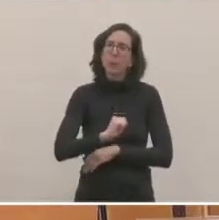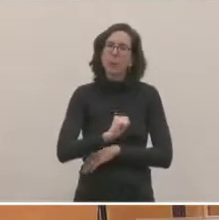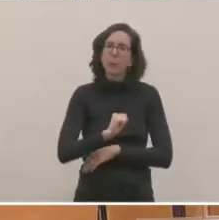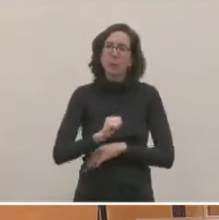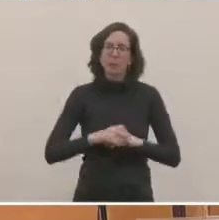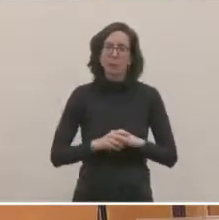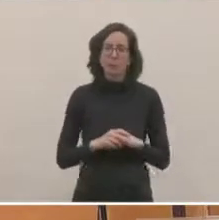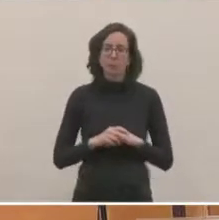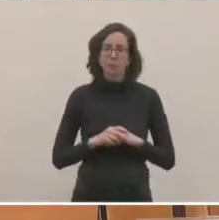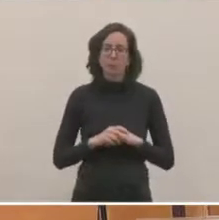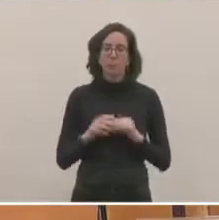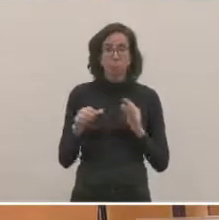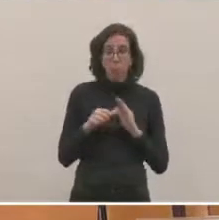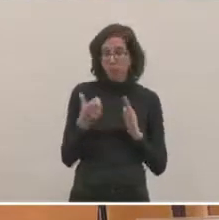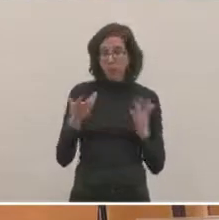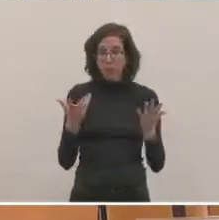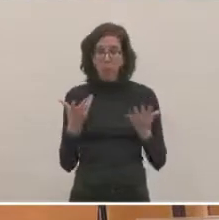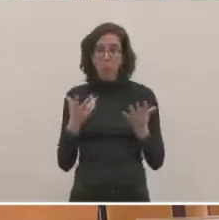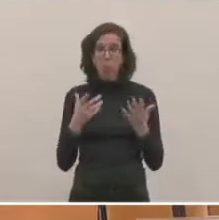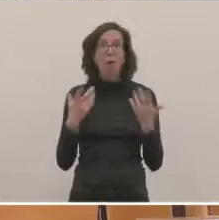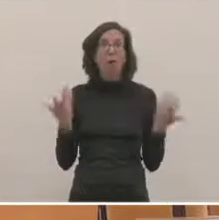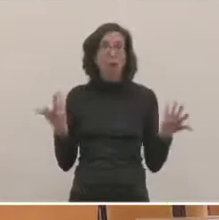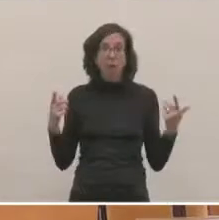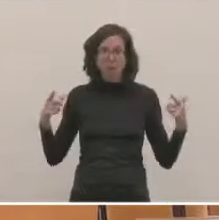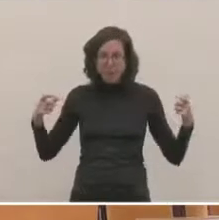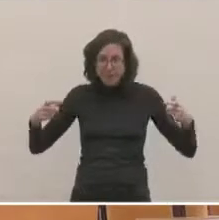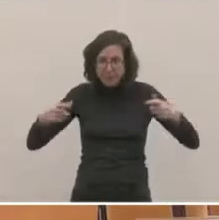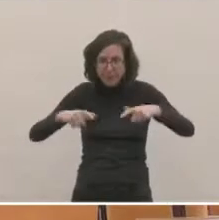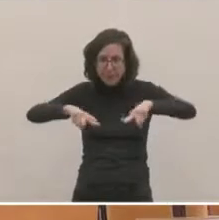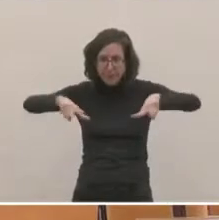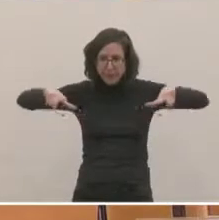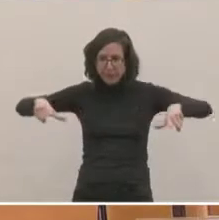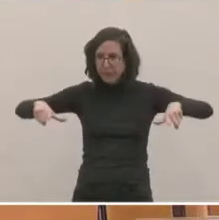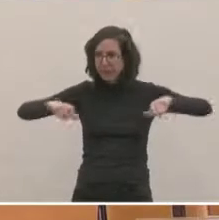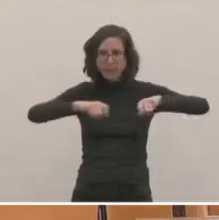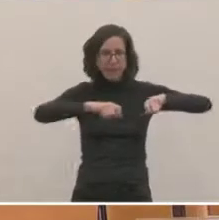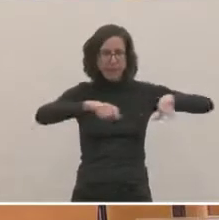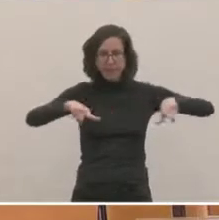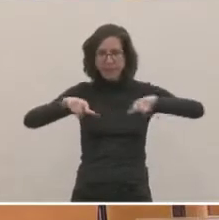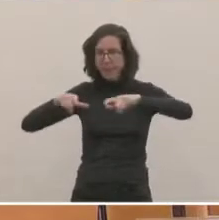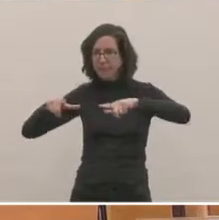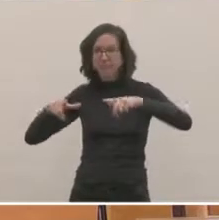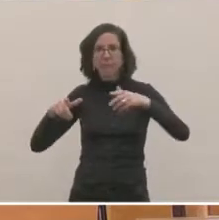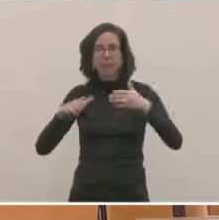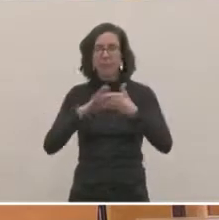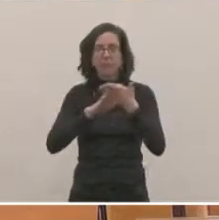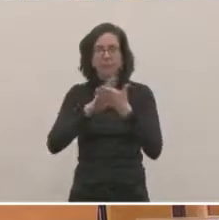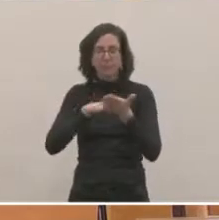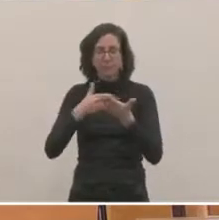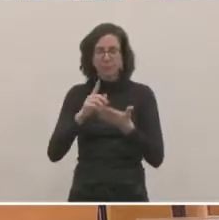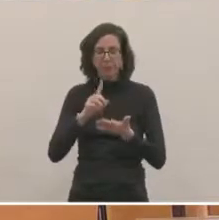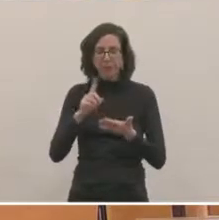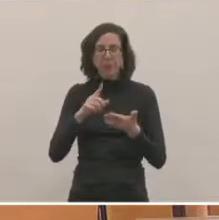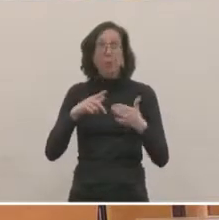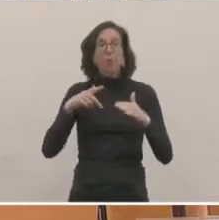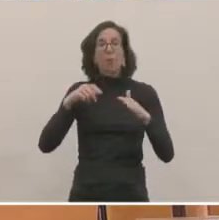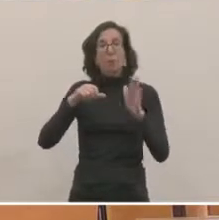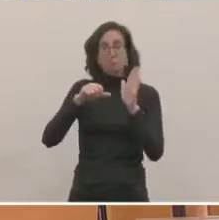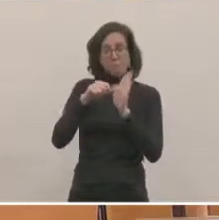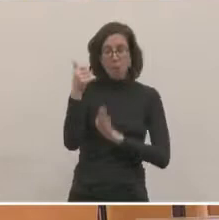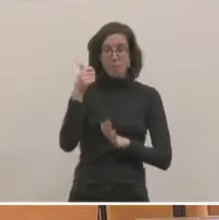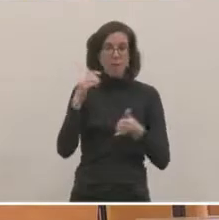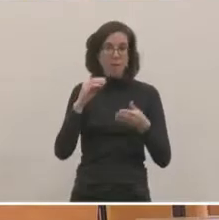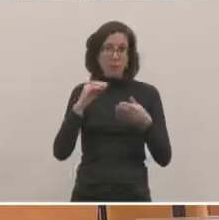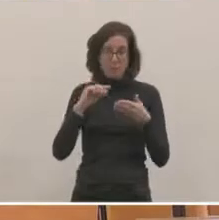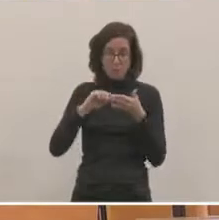précision le périmètre de cette régie, c'est-à-dire assainissement collectif, assainissement non collectif, la ressource en mots, qui